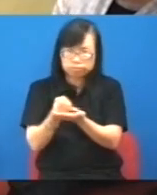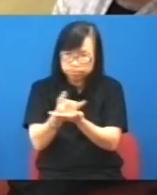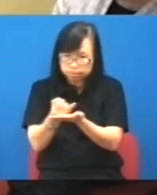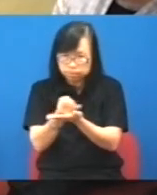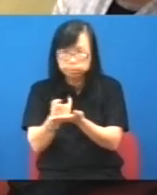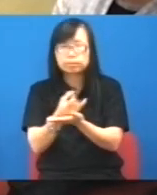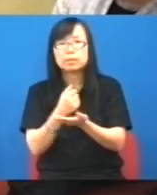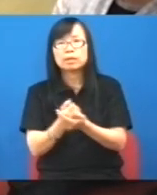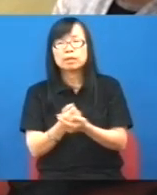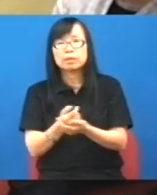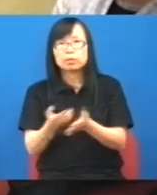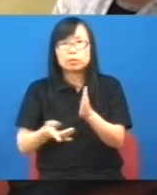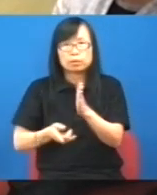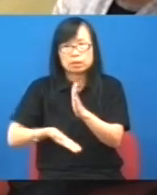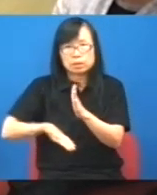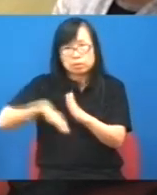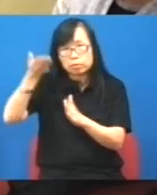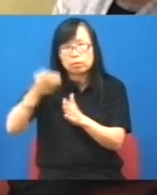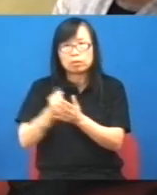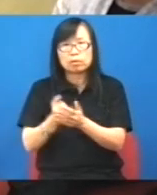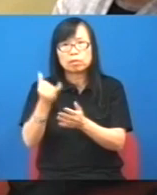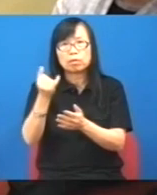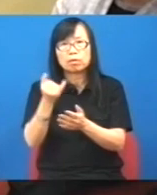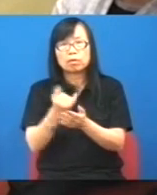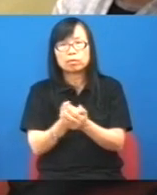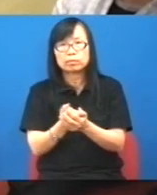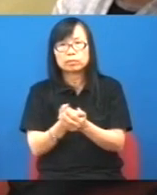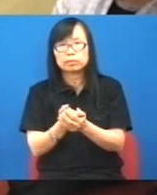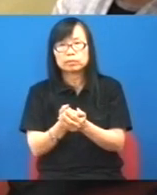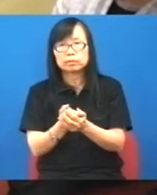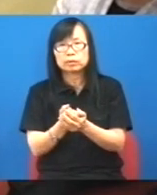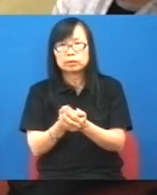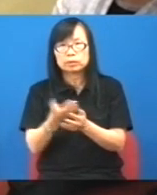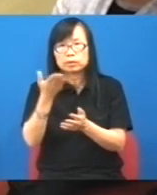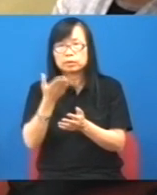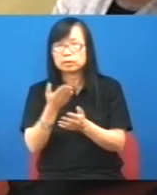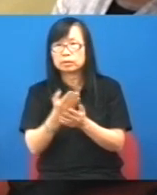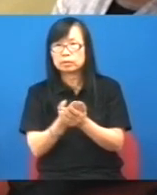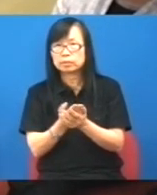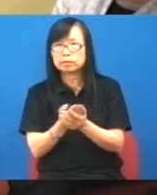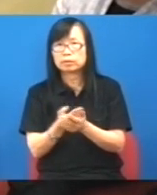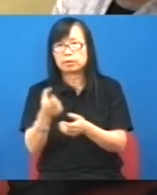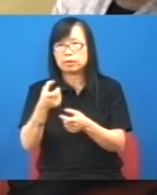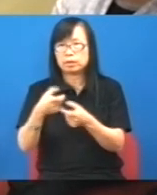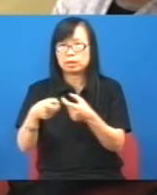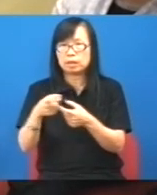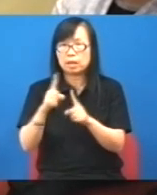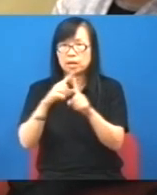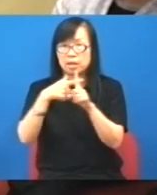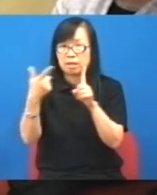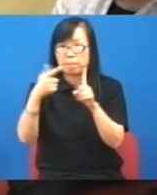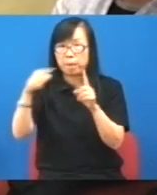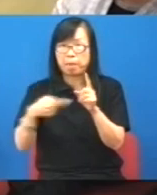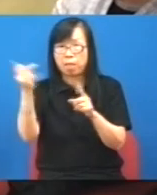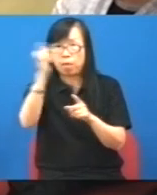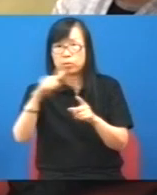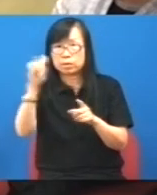你多過18萬6千又不行你的資產為18萬6千